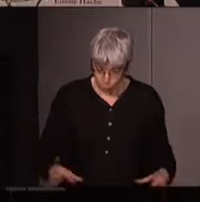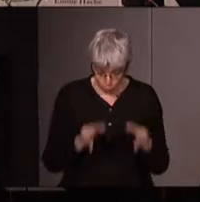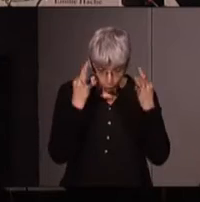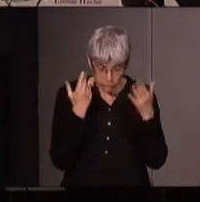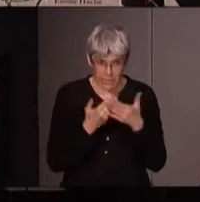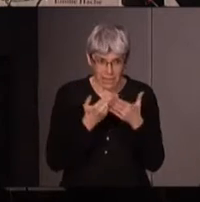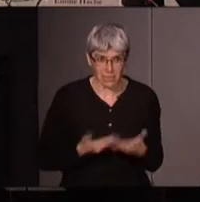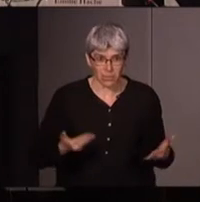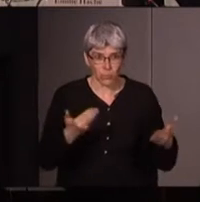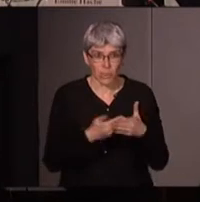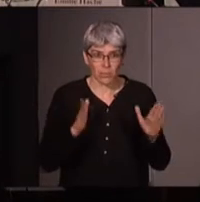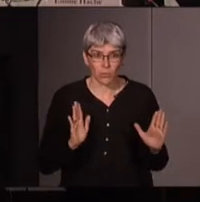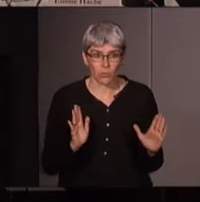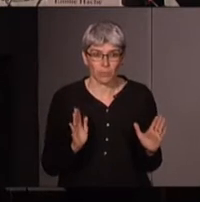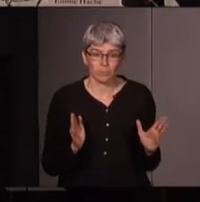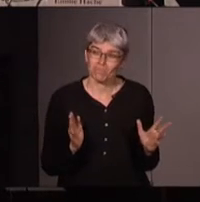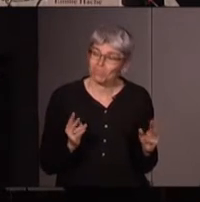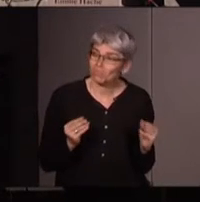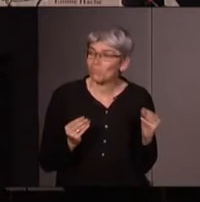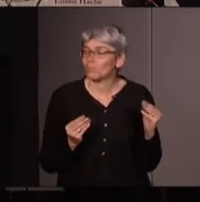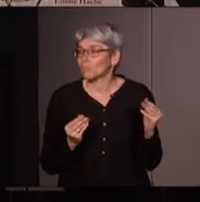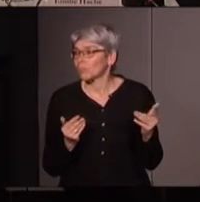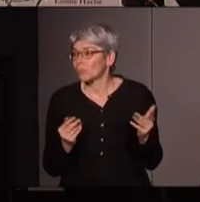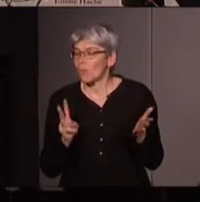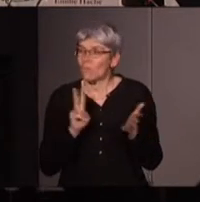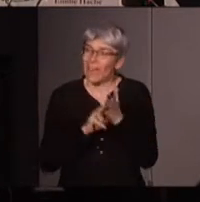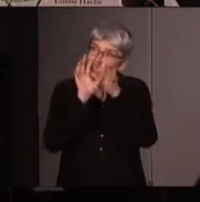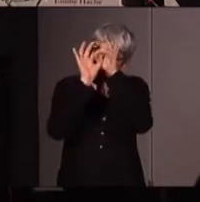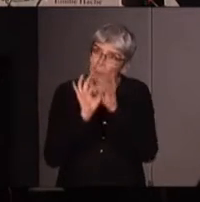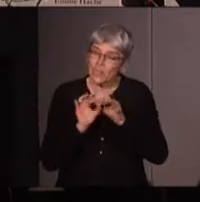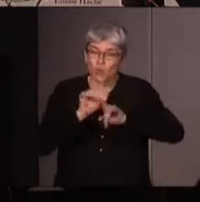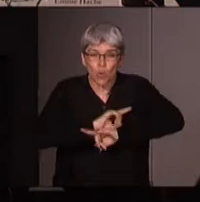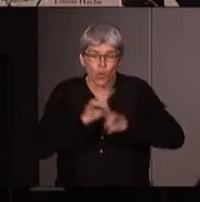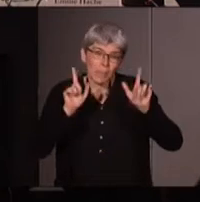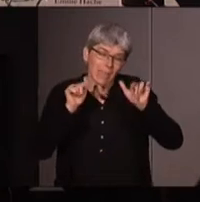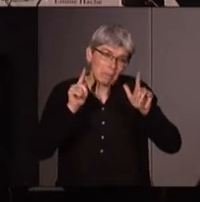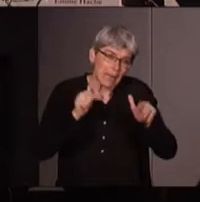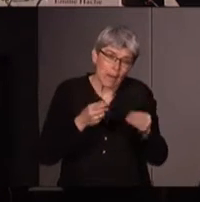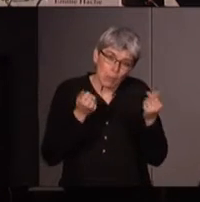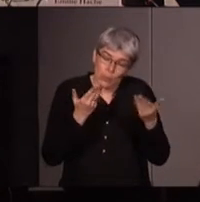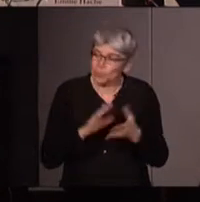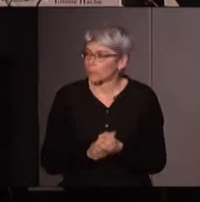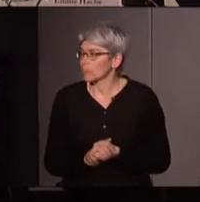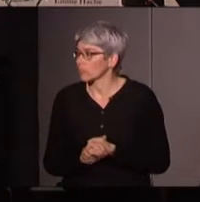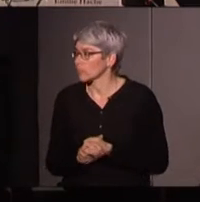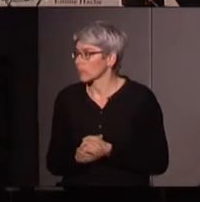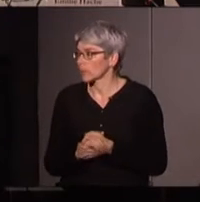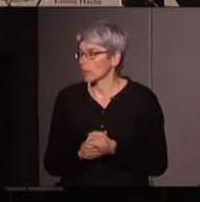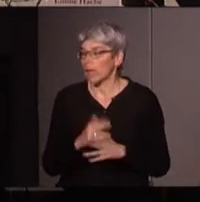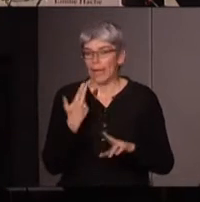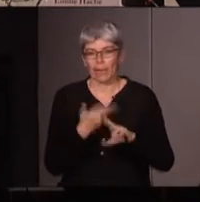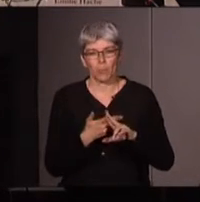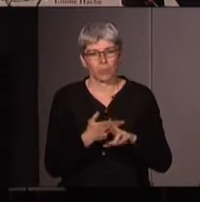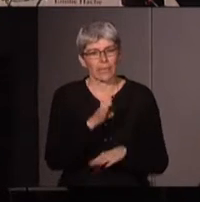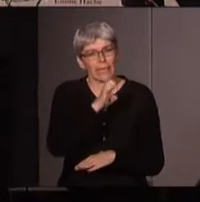essentialiste même si ce n pas vraiment religieux voilà on peut peut-être répondre à l